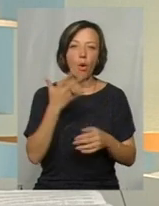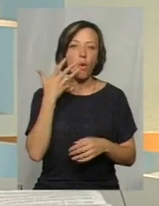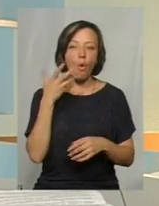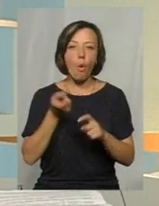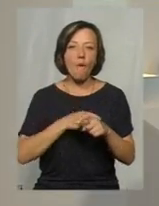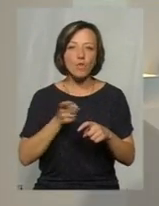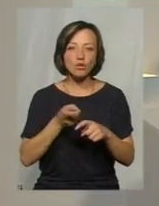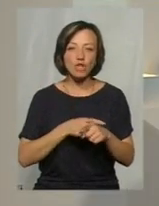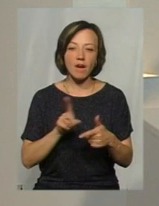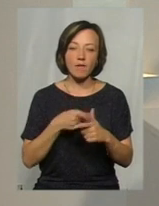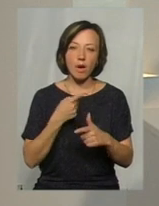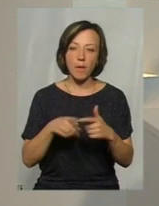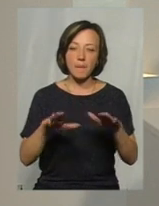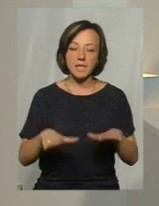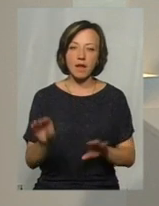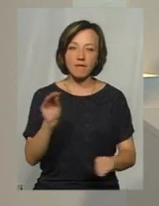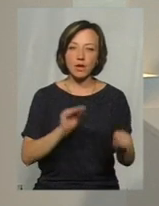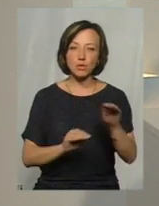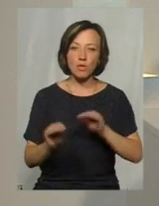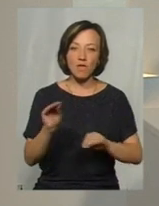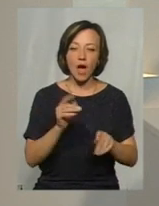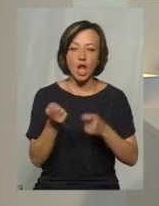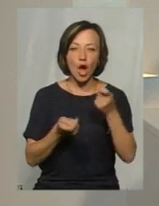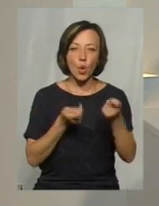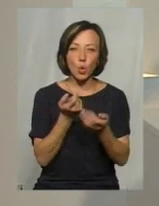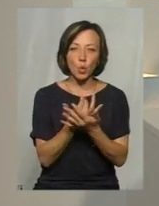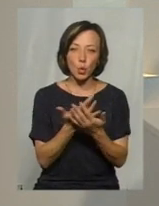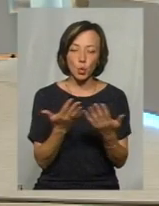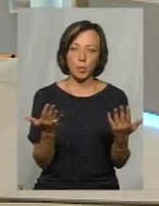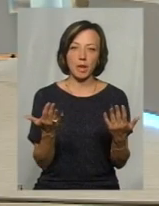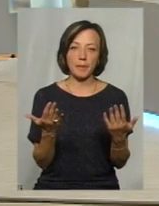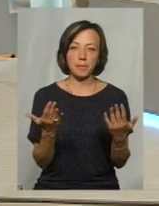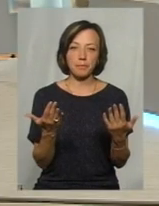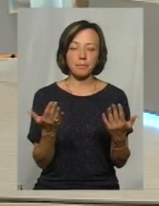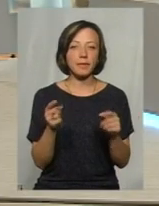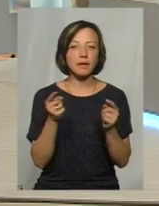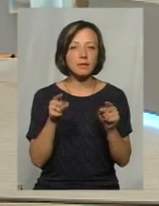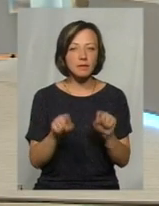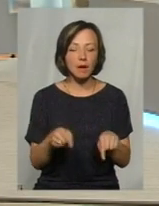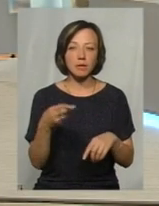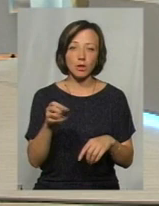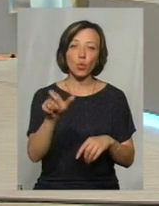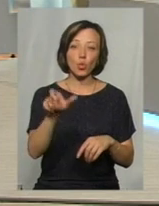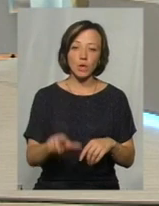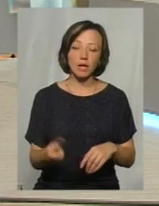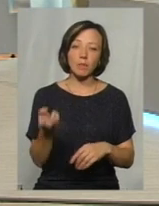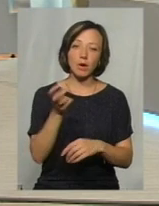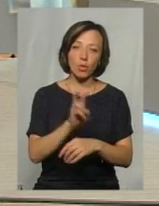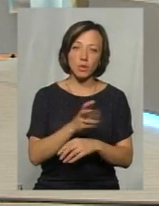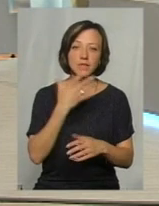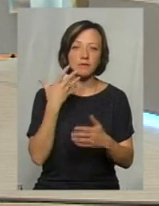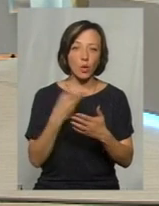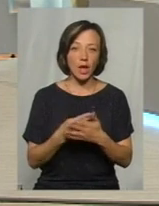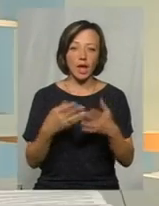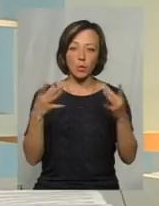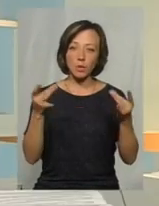чи в місцях фасування круп, в місцях цих, людина буде приходити зі своєю